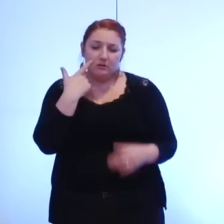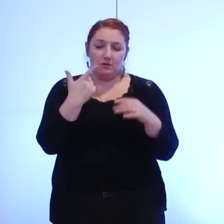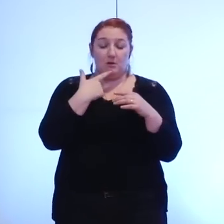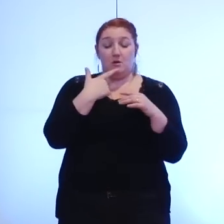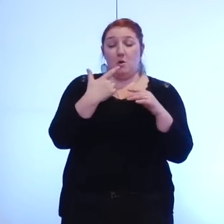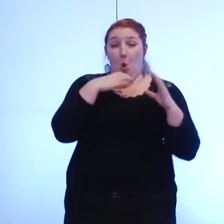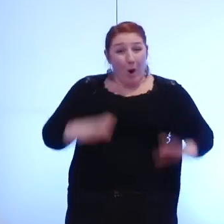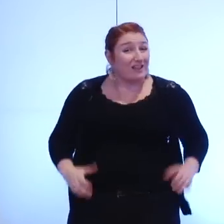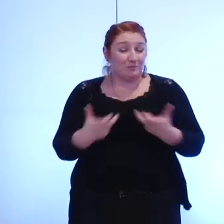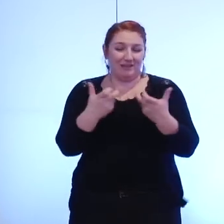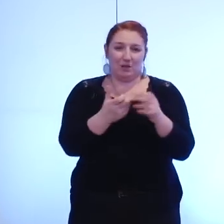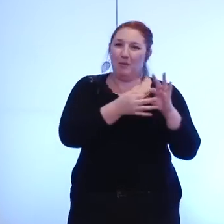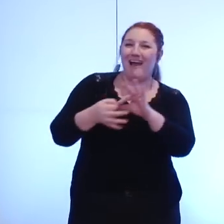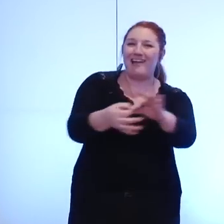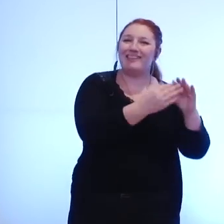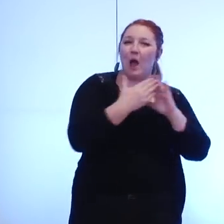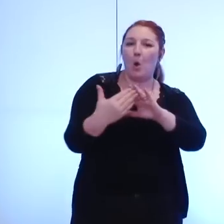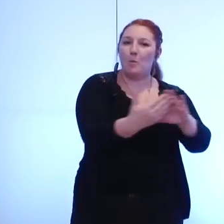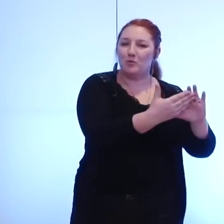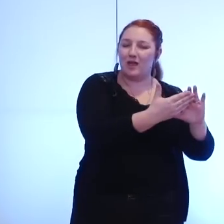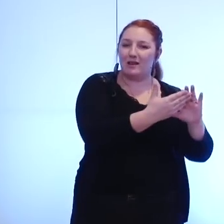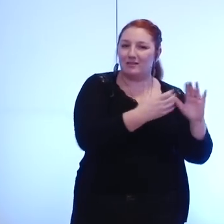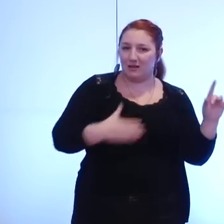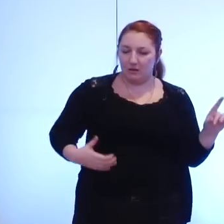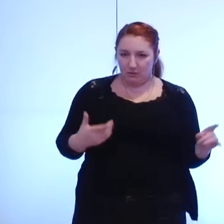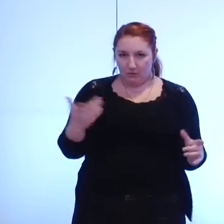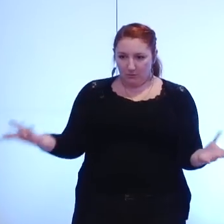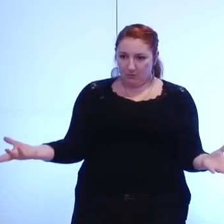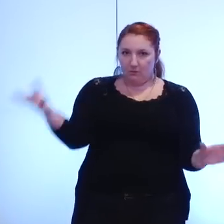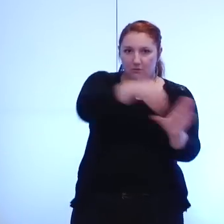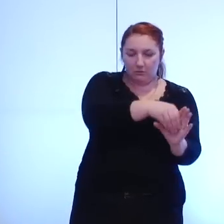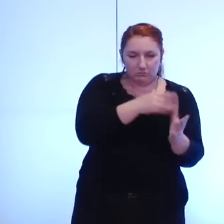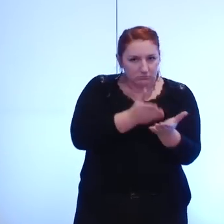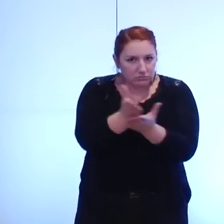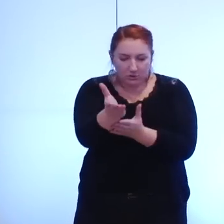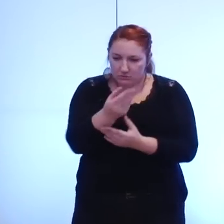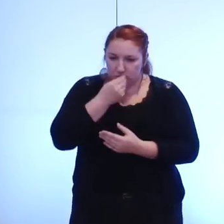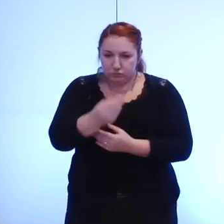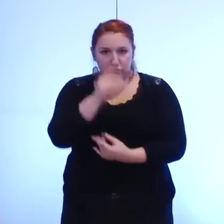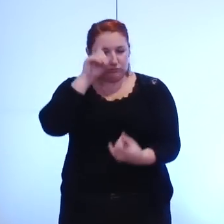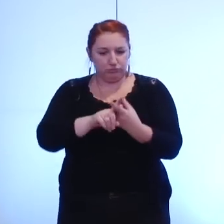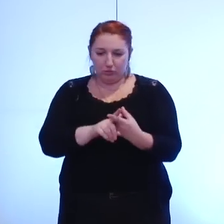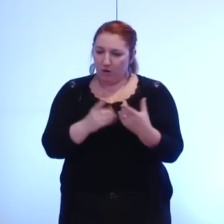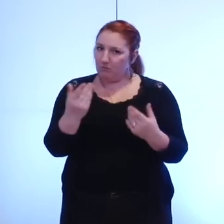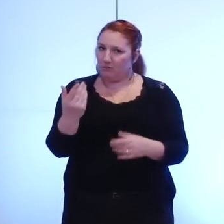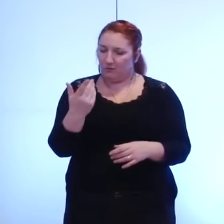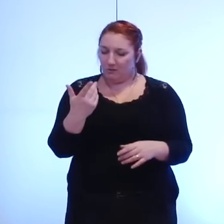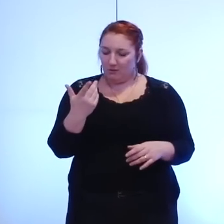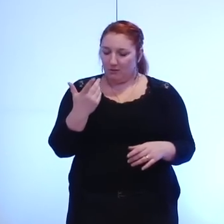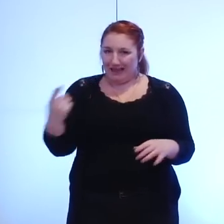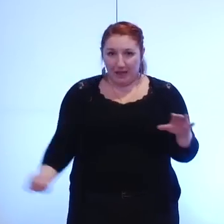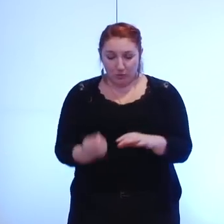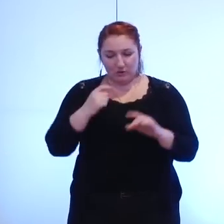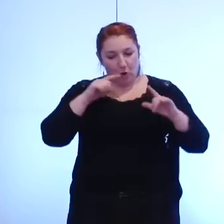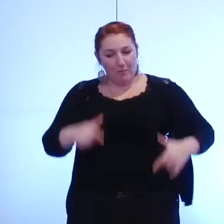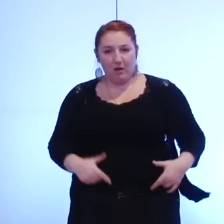aurait du sens pour faciliter une continuité éducative de l'école obligatoire jusqu'à 16 ans la carte des offres